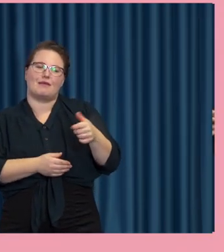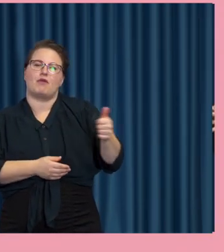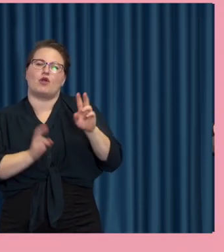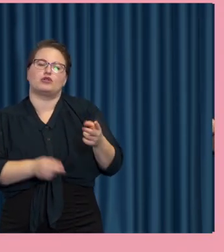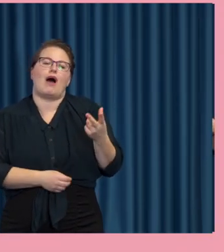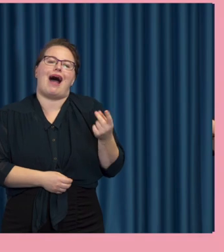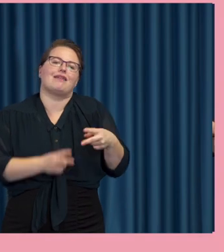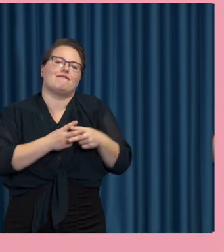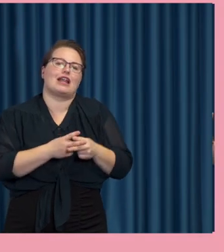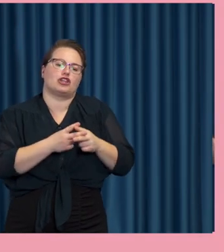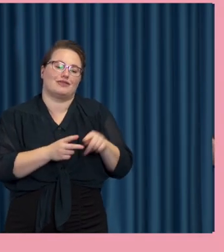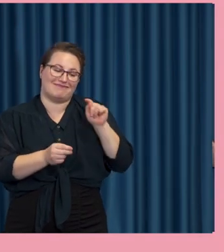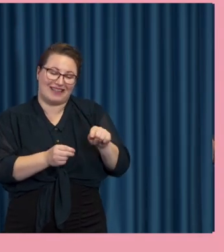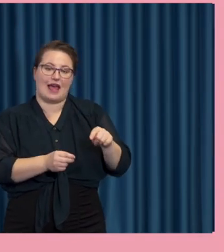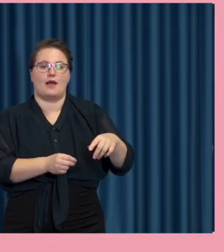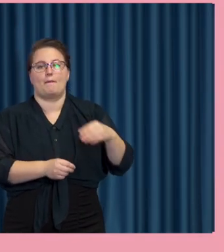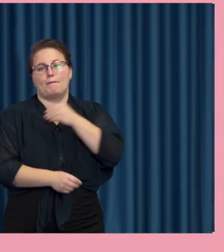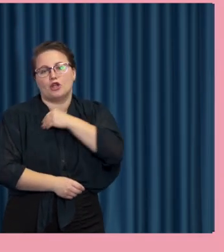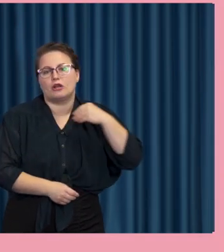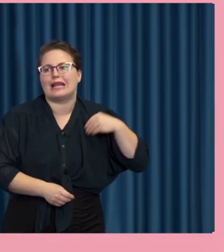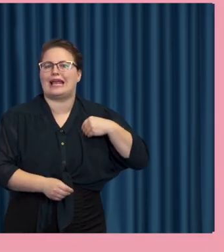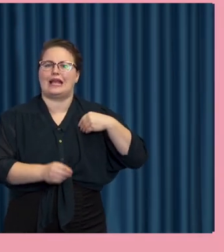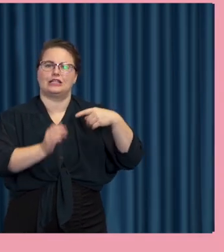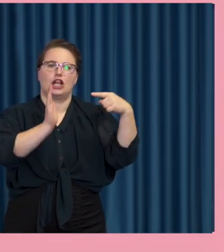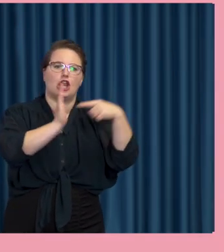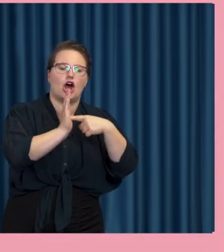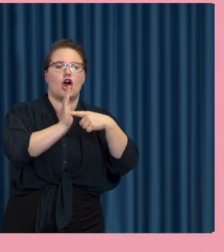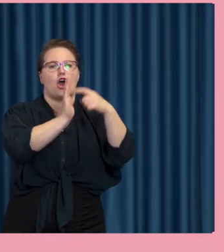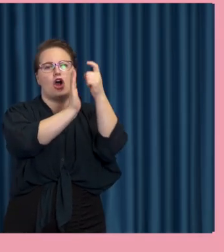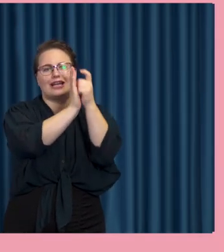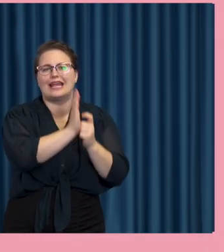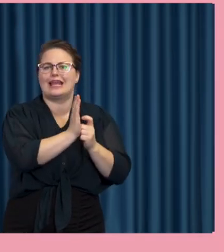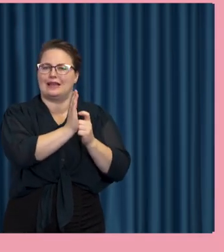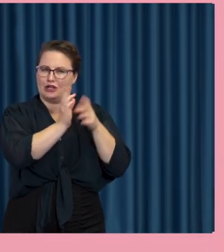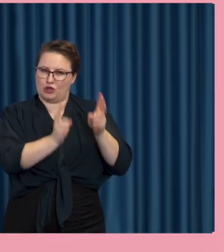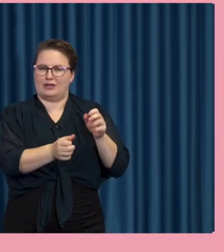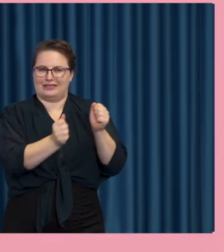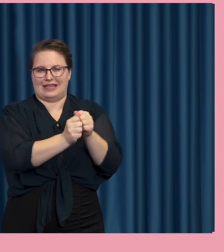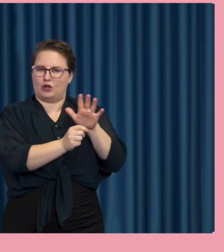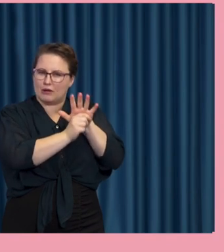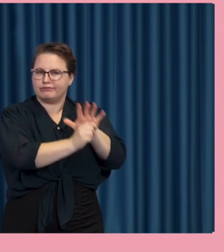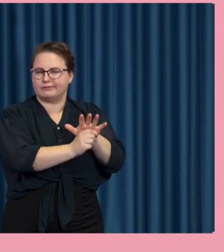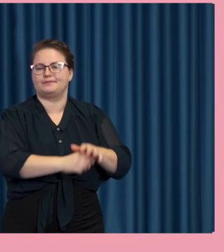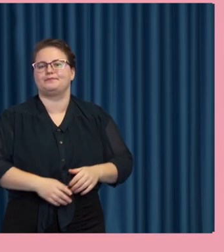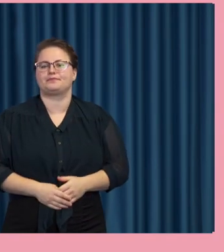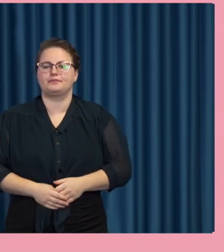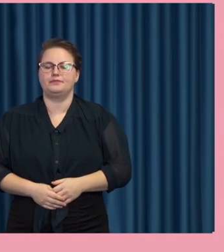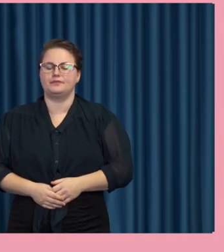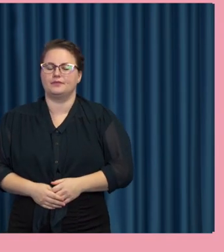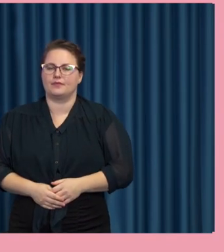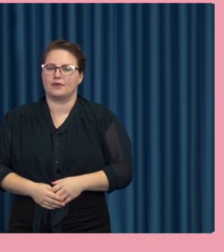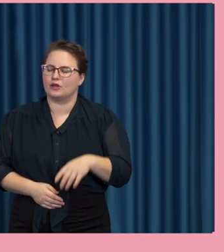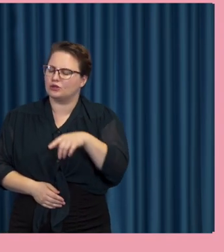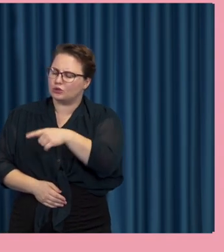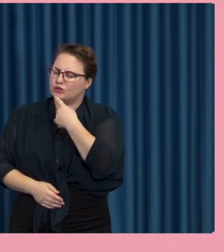verktyg ibland. Just det. Och då är mer myndigheter, reglering och andra sätt att pressa på liksom. Just det. Sen sa du